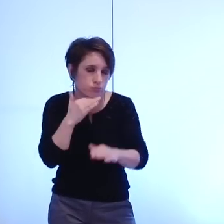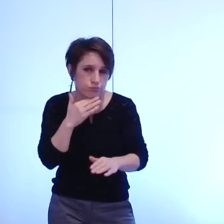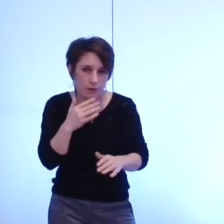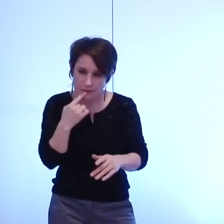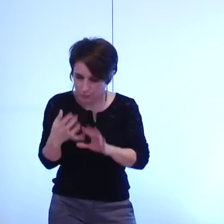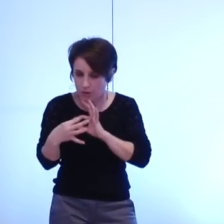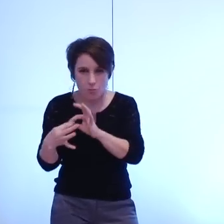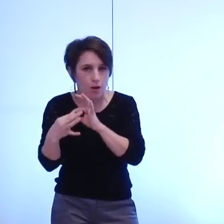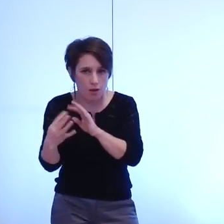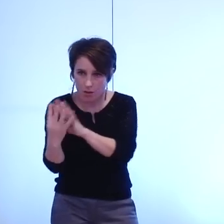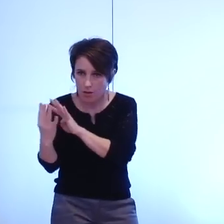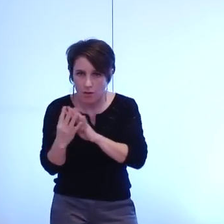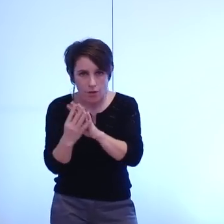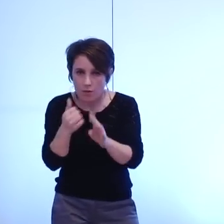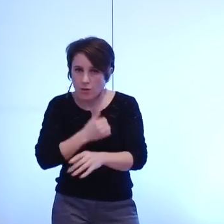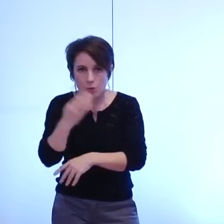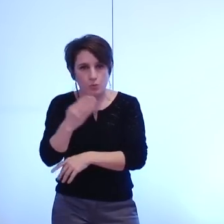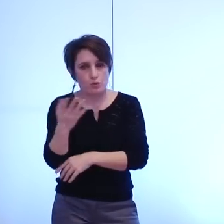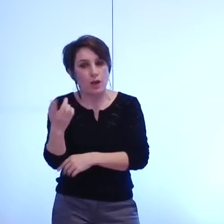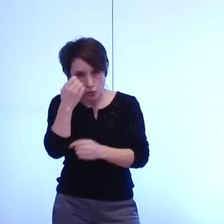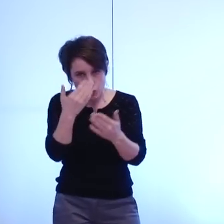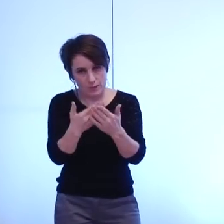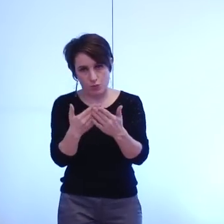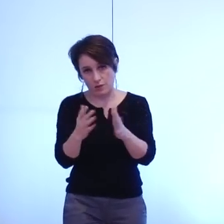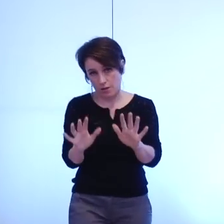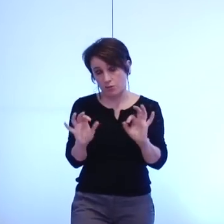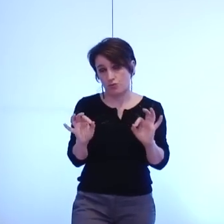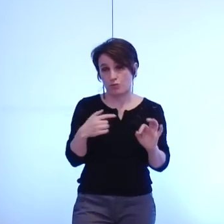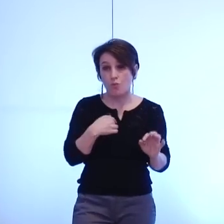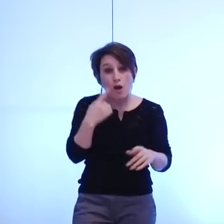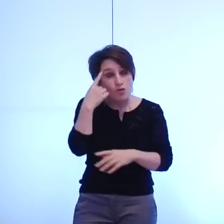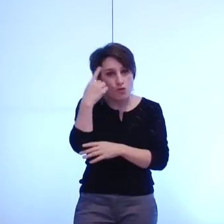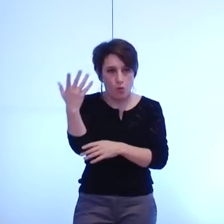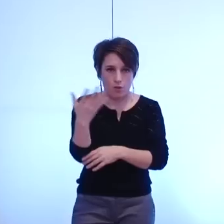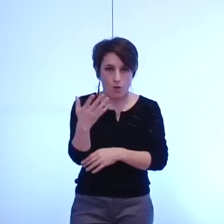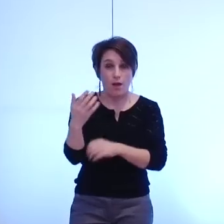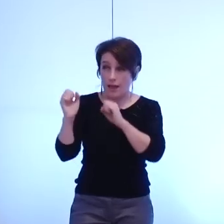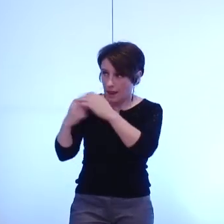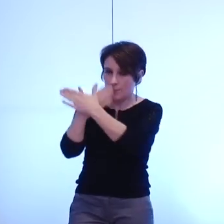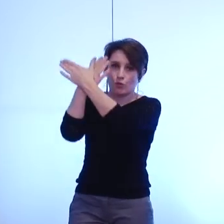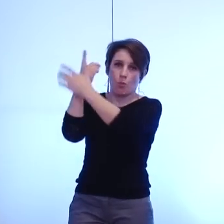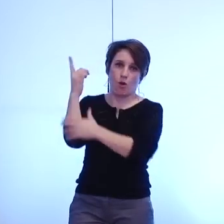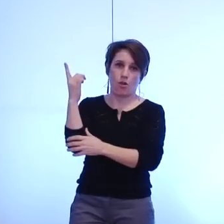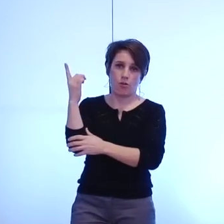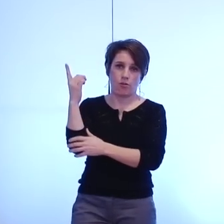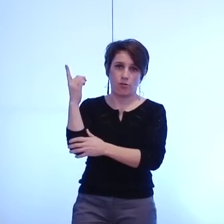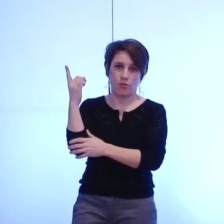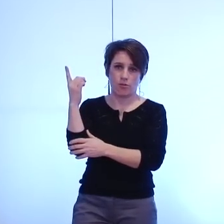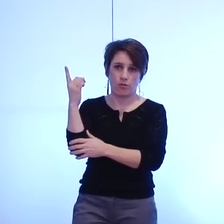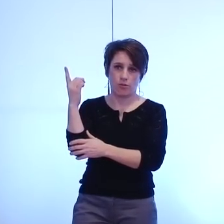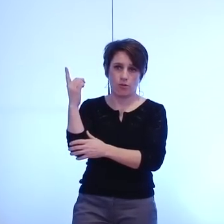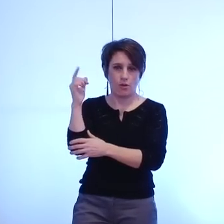avec nos concitoyens oui c'est pour ça que je crois avec force que la métropole c'est finalement cette